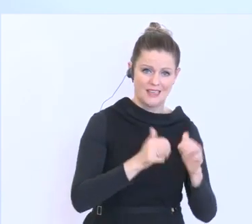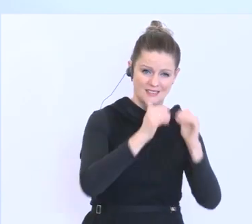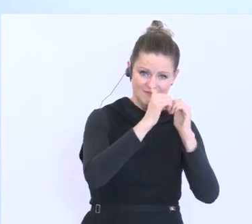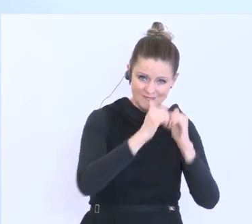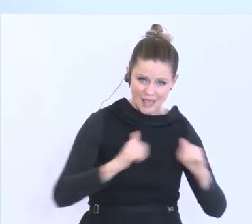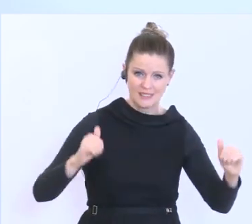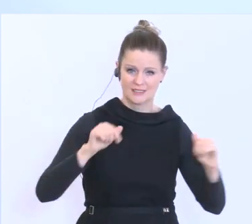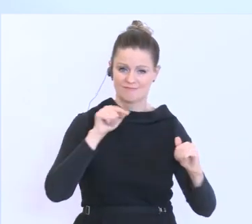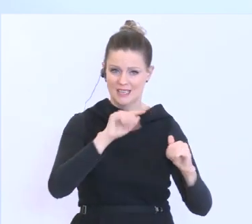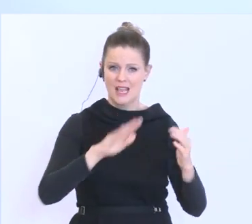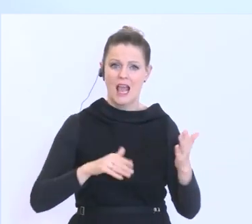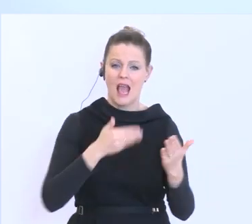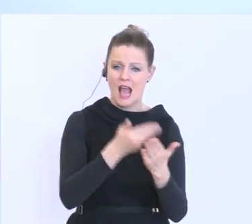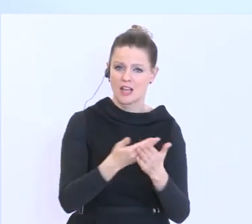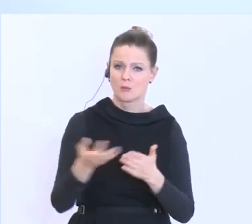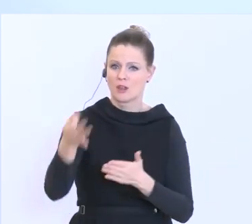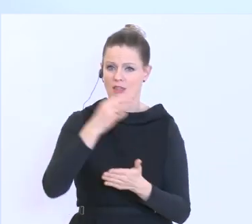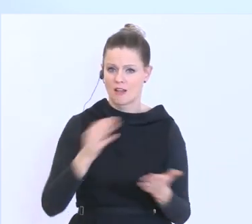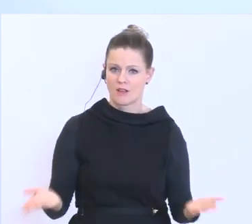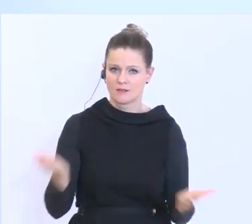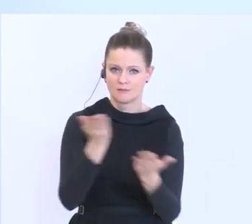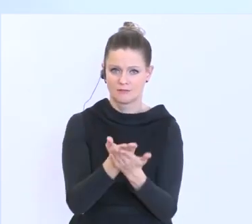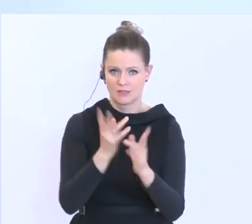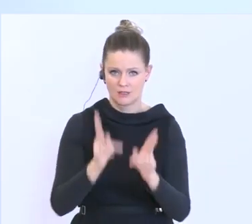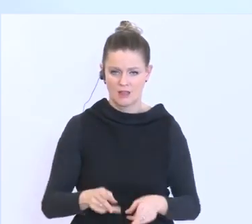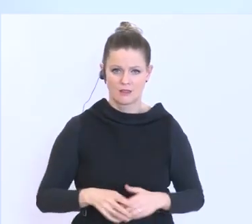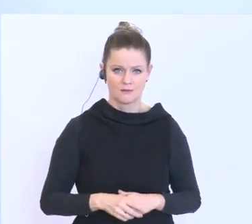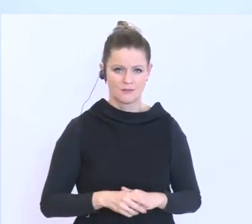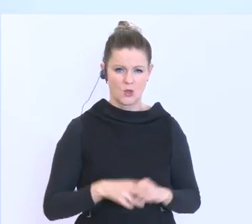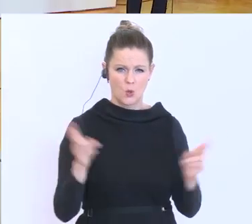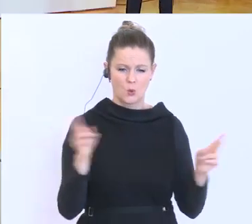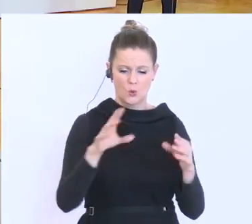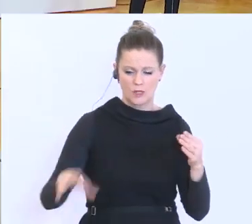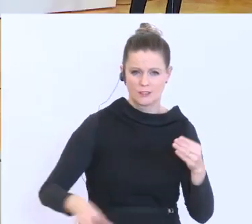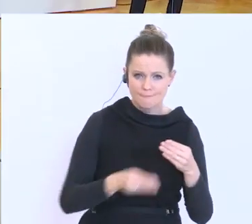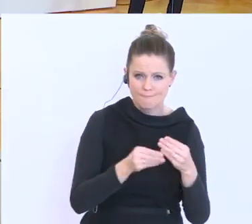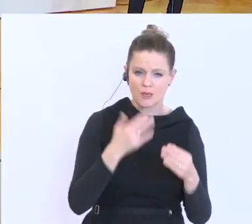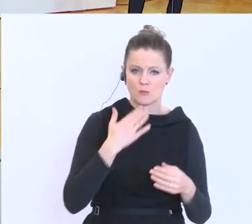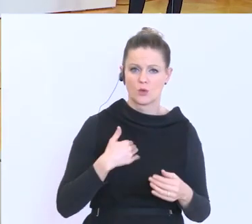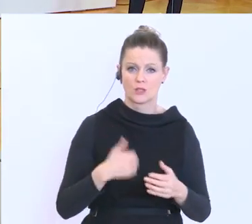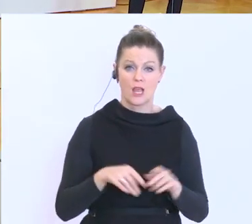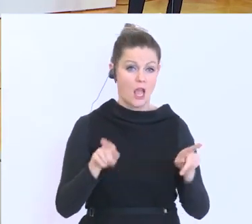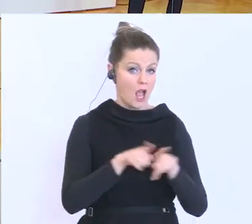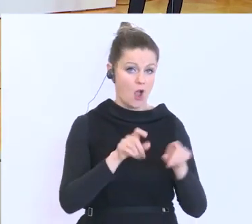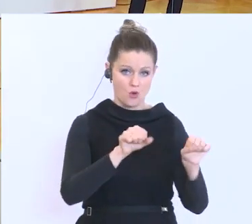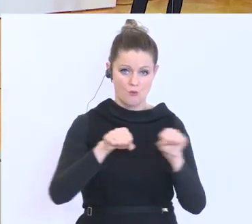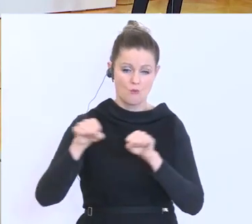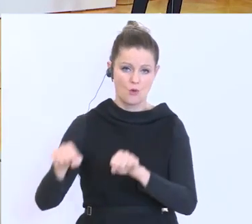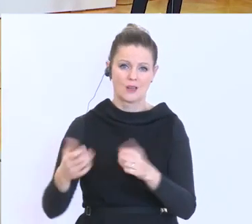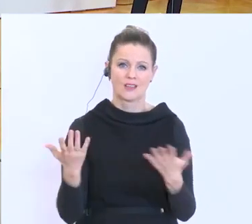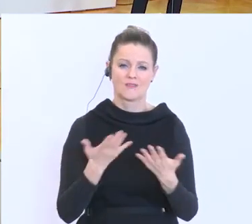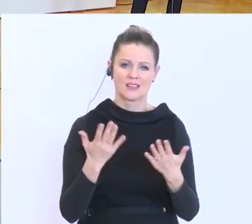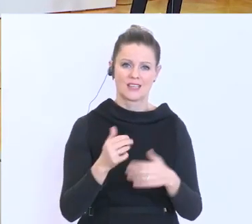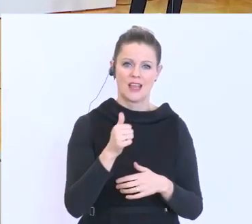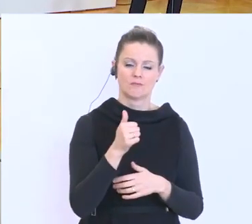dazu dienen, dass wir Angebot und Nachfrage zusammenbringen. Dankeschön. Kann ich hier noch kurz hinzufügen. Es gibt auch die Möglichkeit von